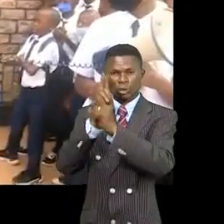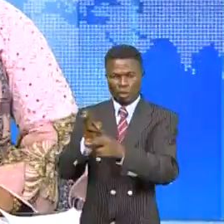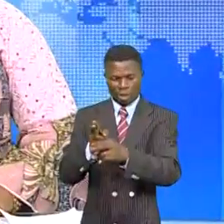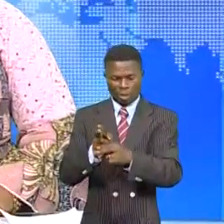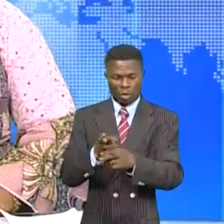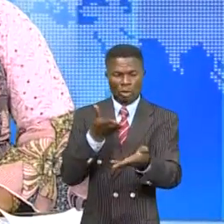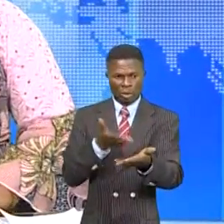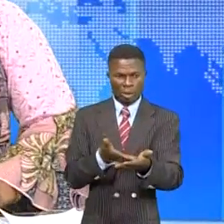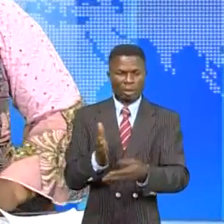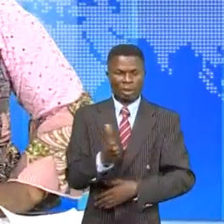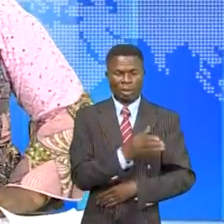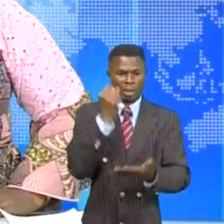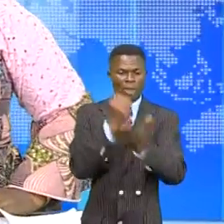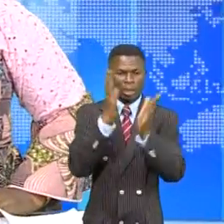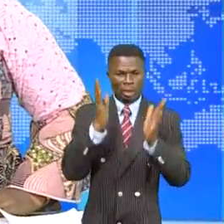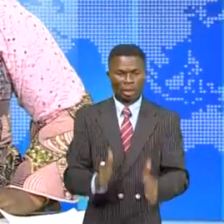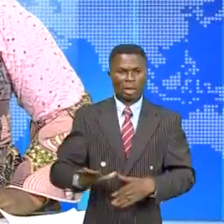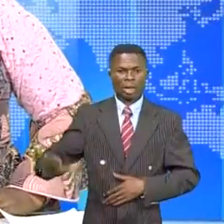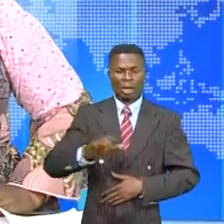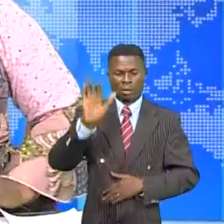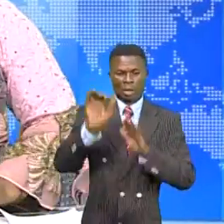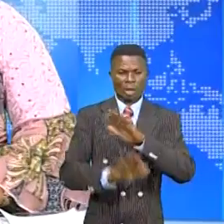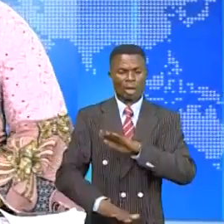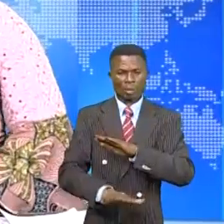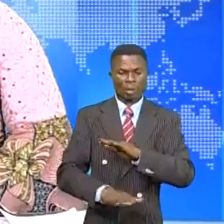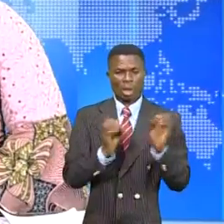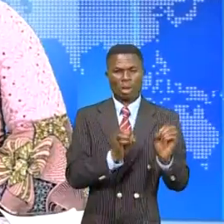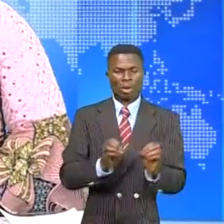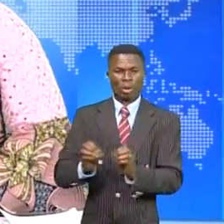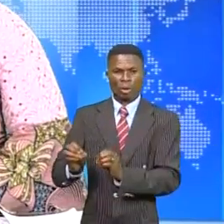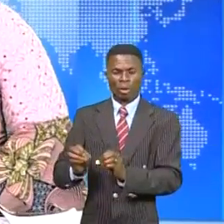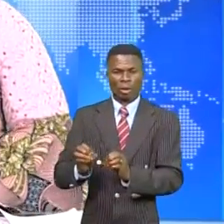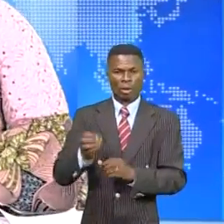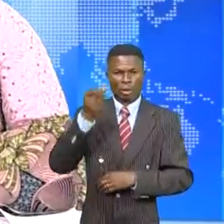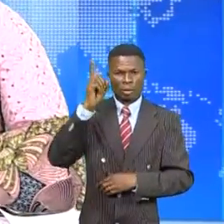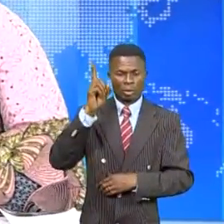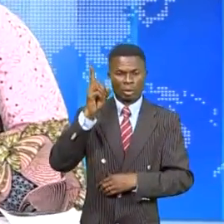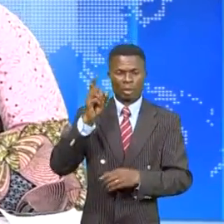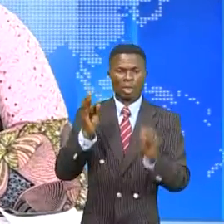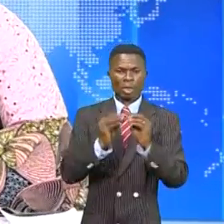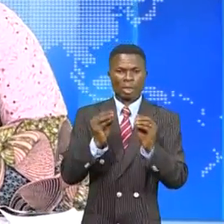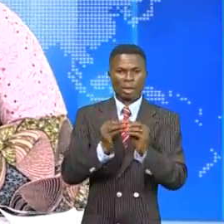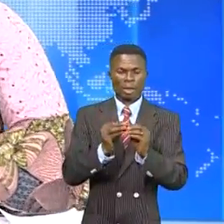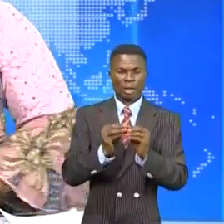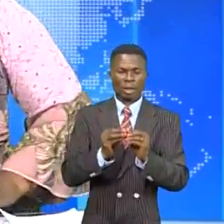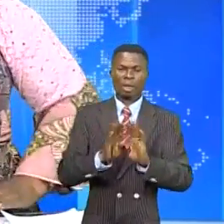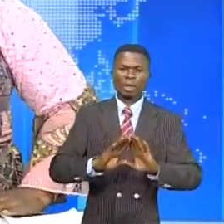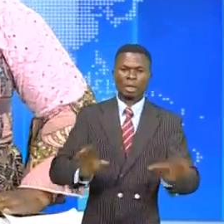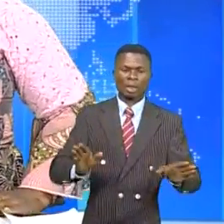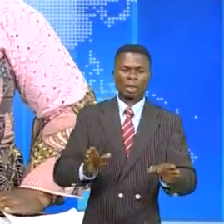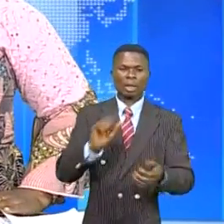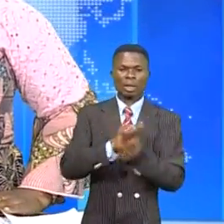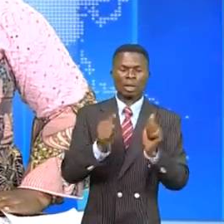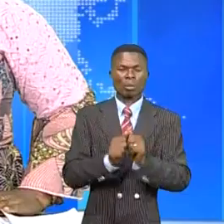numériques et l'ambassadeur des Pays-Bas vient d'organiser le premier atelier vers l'autosuffisance du